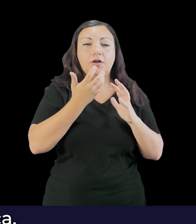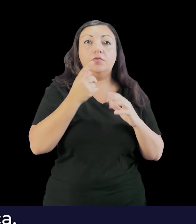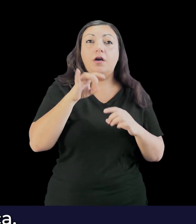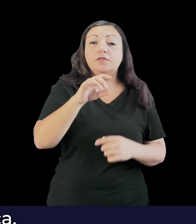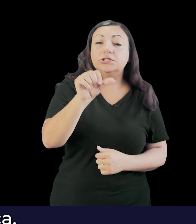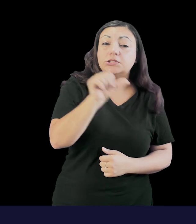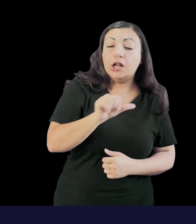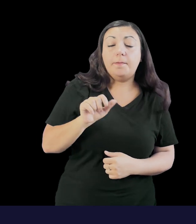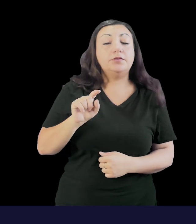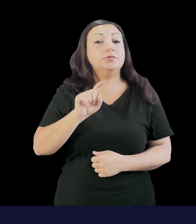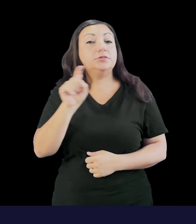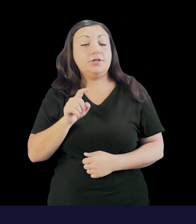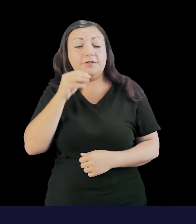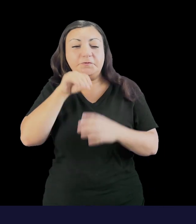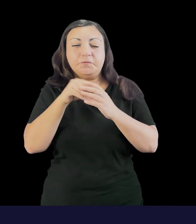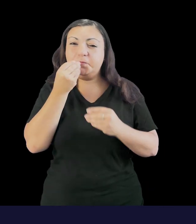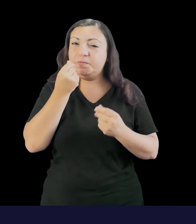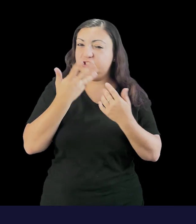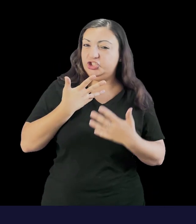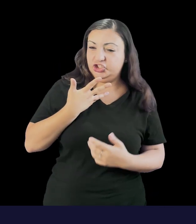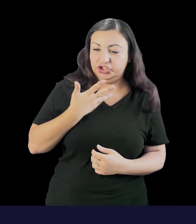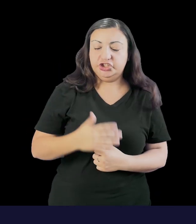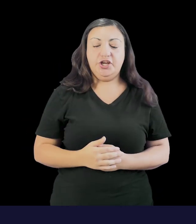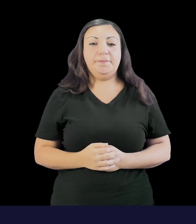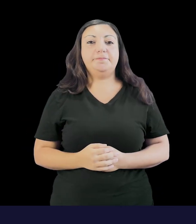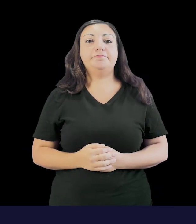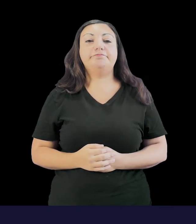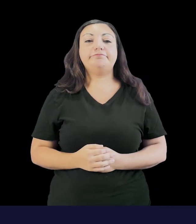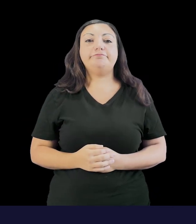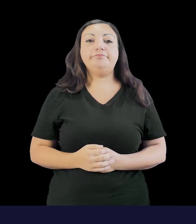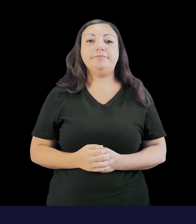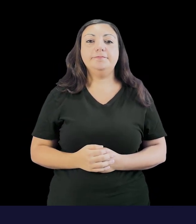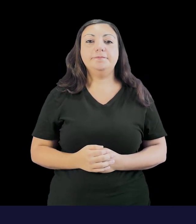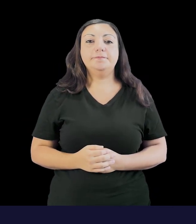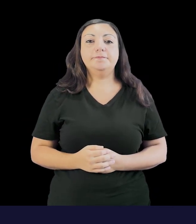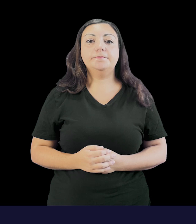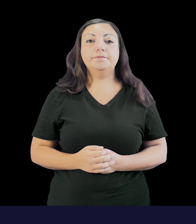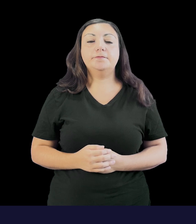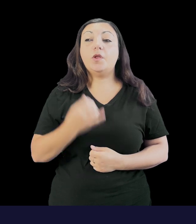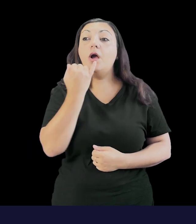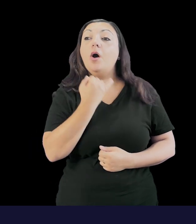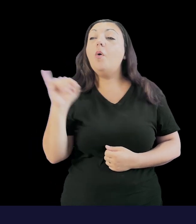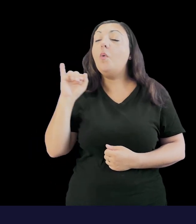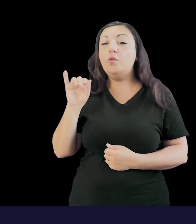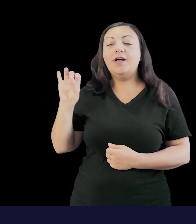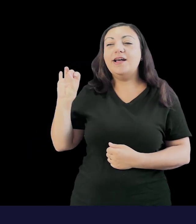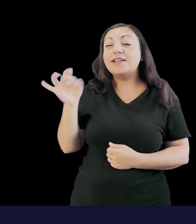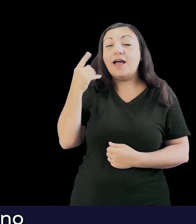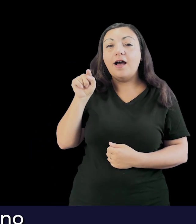tropicaleggianti che diventano condite anche con senape e zenzero quando poi si va nelle versioni passite.